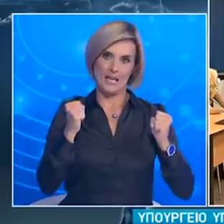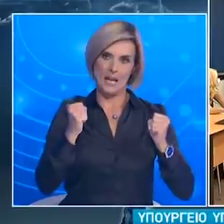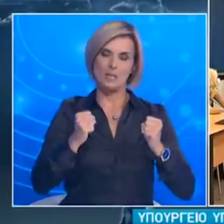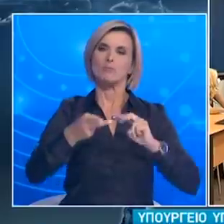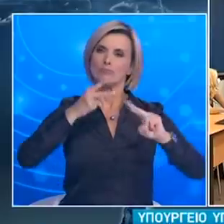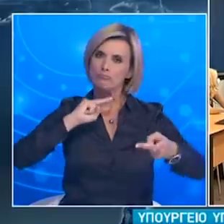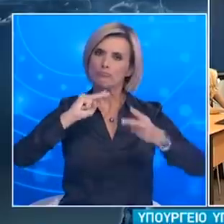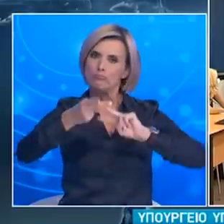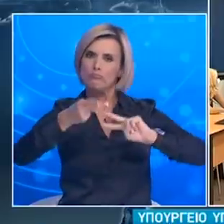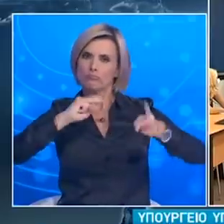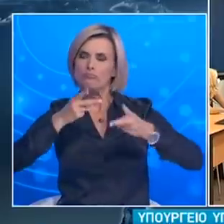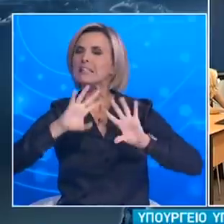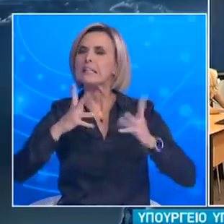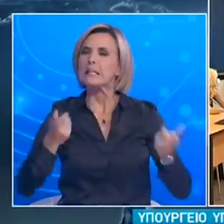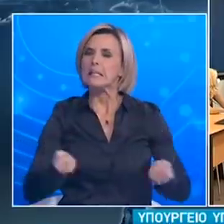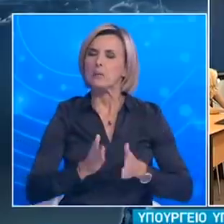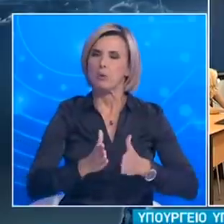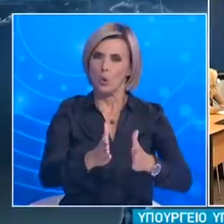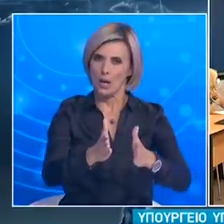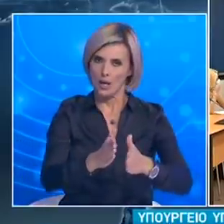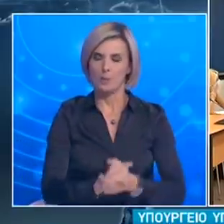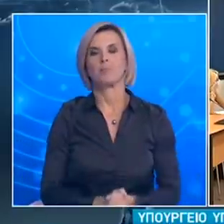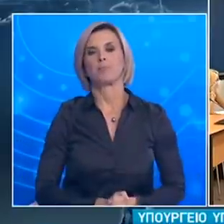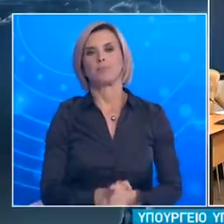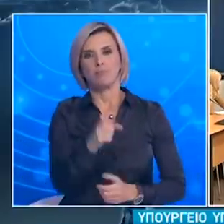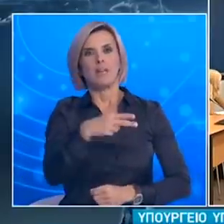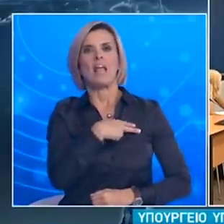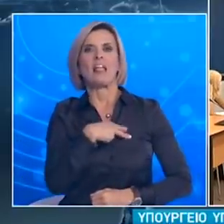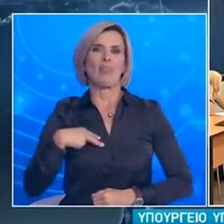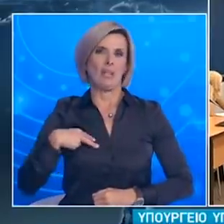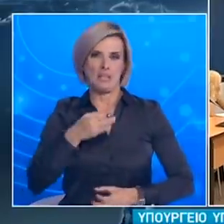απαντάσει ερωτήματα που αφορούν στο σύστημα υγείας. Κύριε Καθηγητά, έχετε το λόγο.